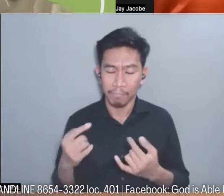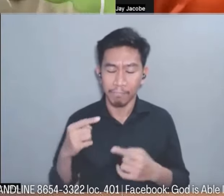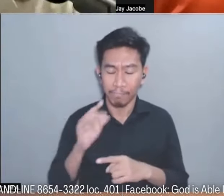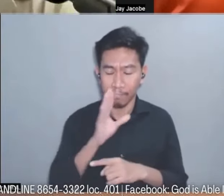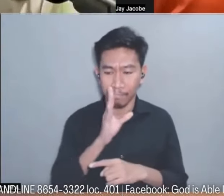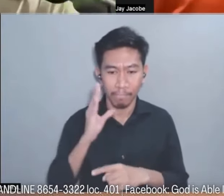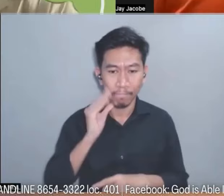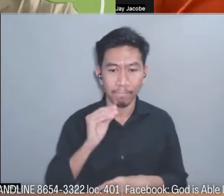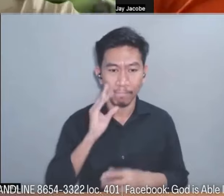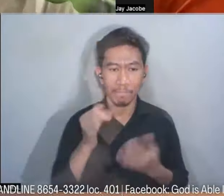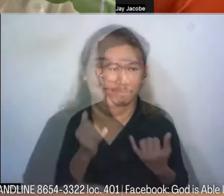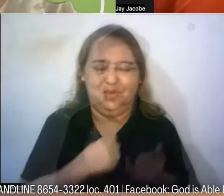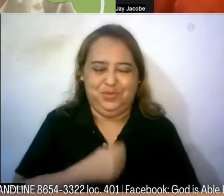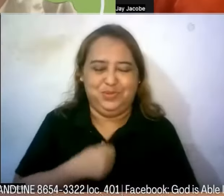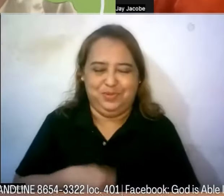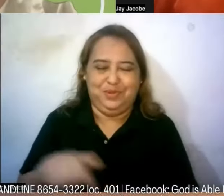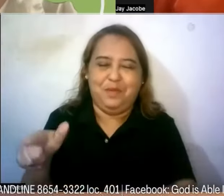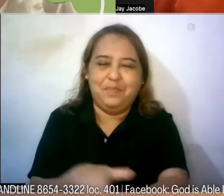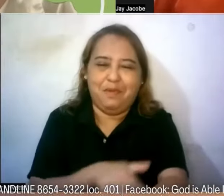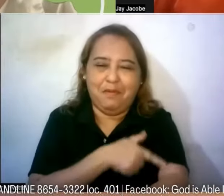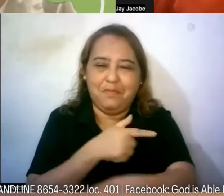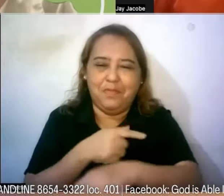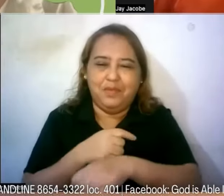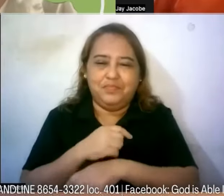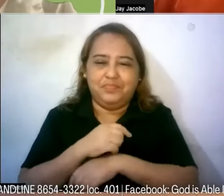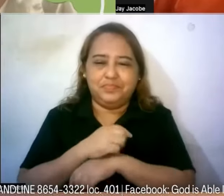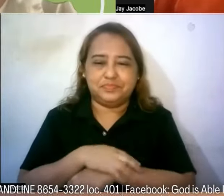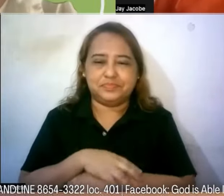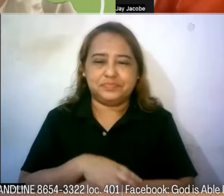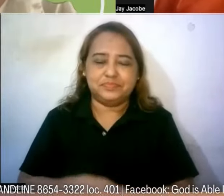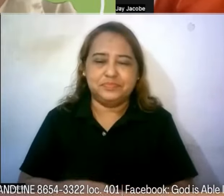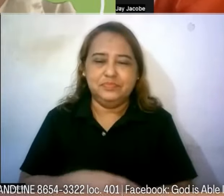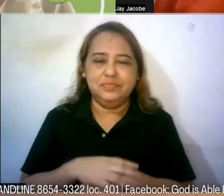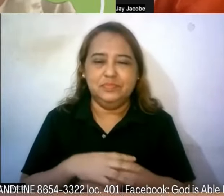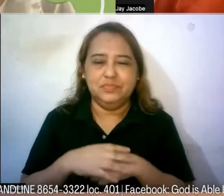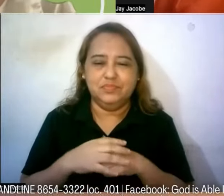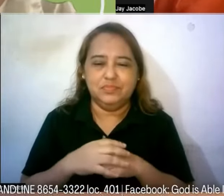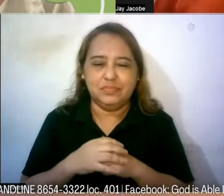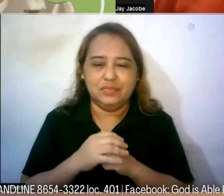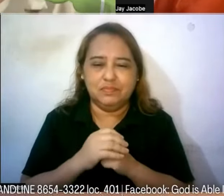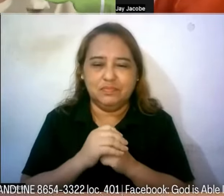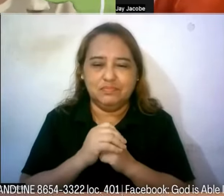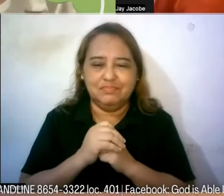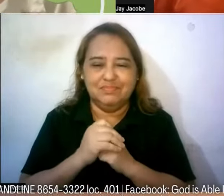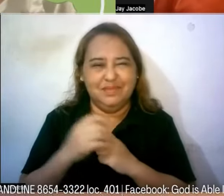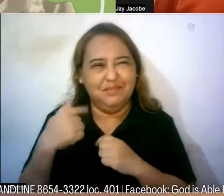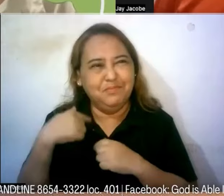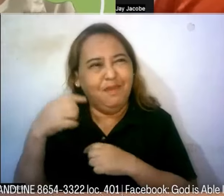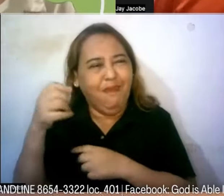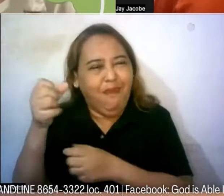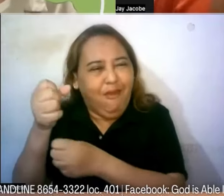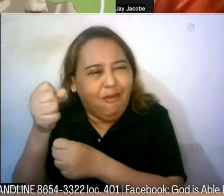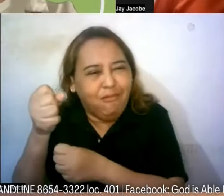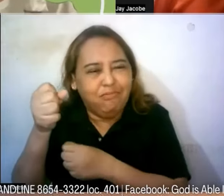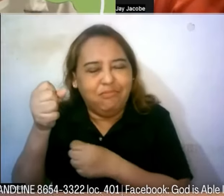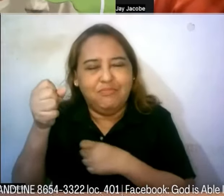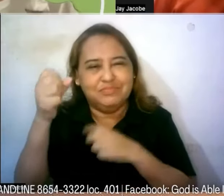po sa ngayon ako ay talagang napakapit so to speak sa aking